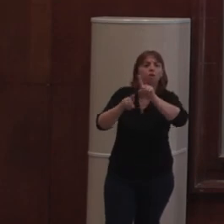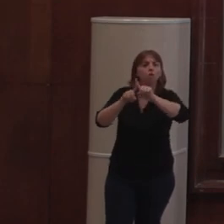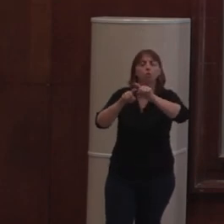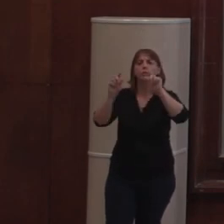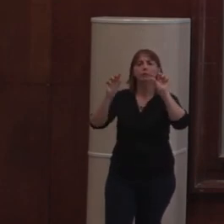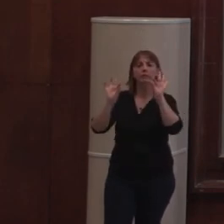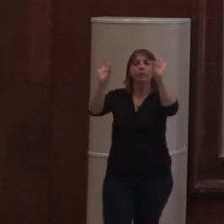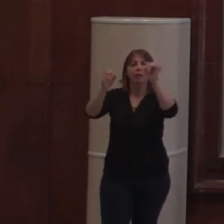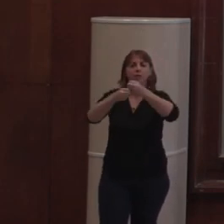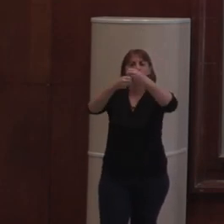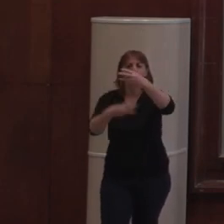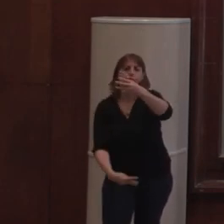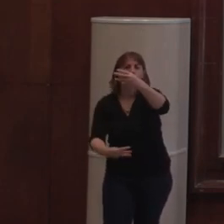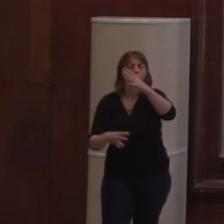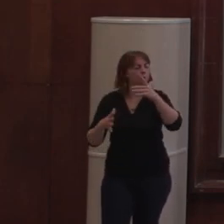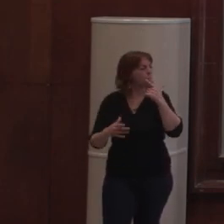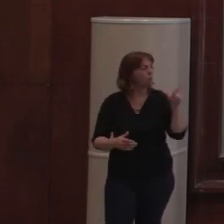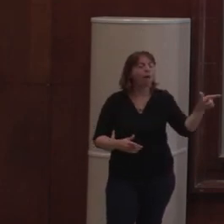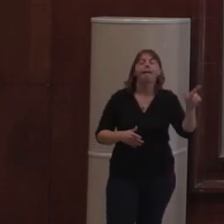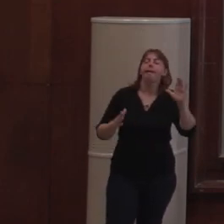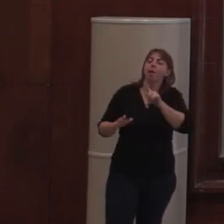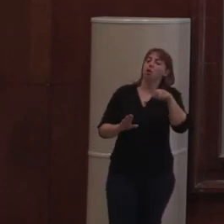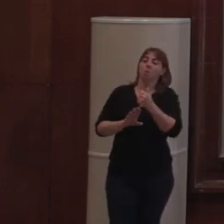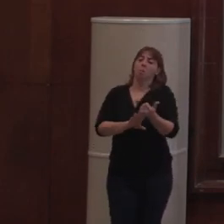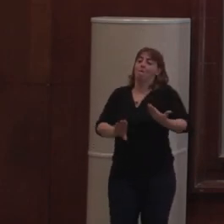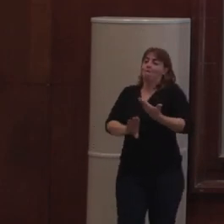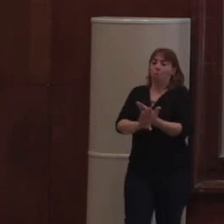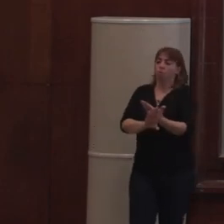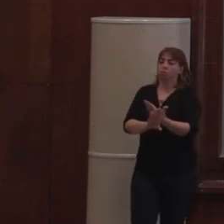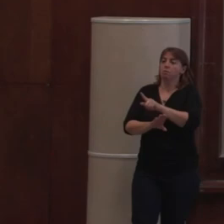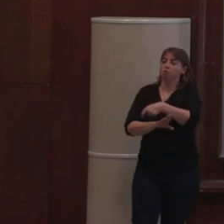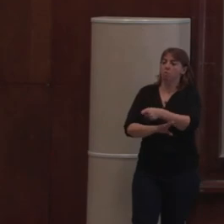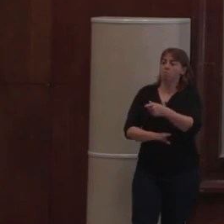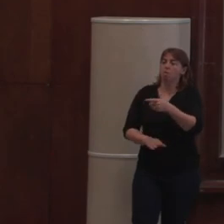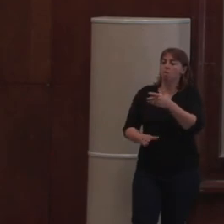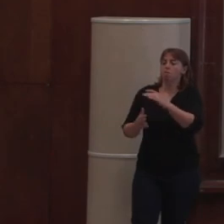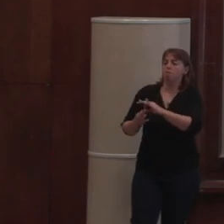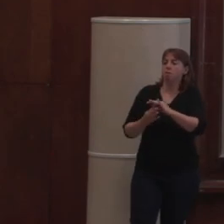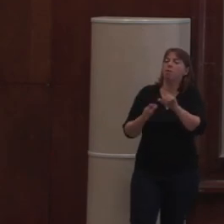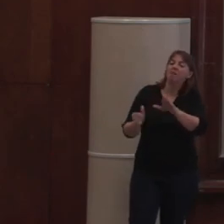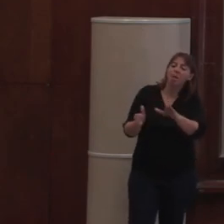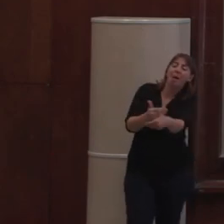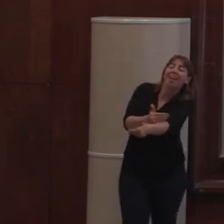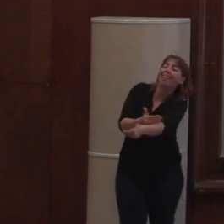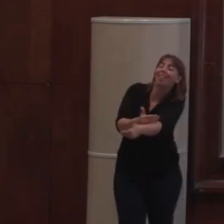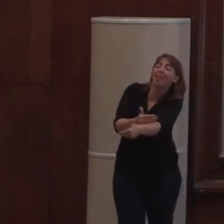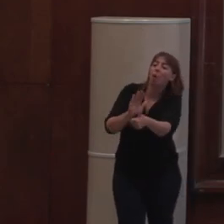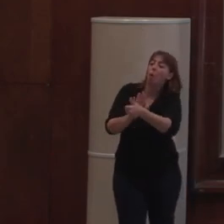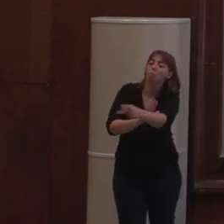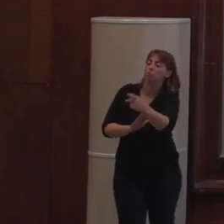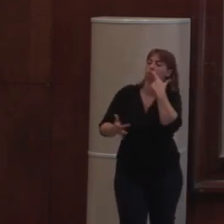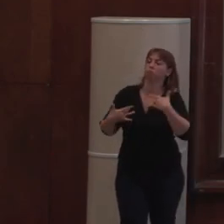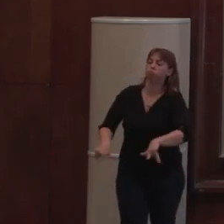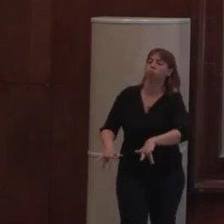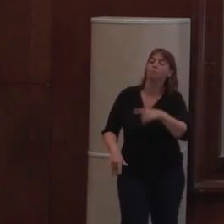Alors, l'AS, c'est au niveau du front, effectivement, qu'on doit avoir la capacité à être référencée par les... ça ne pas être le back-end qui va faire le... Enfin, ce n pas le back-end,